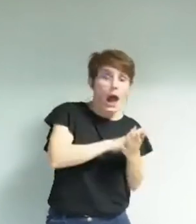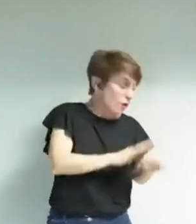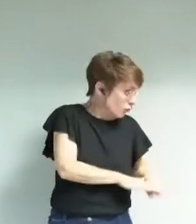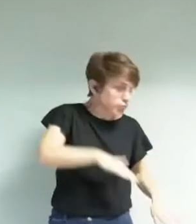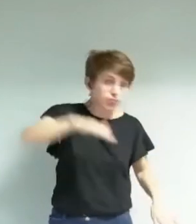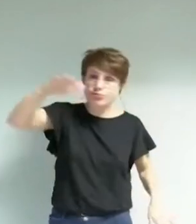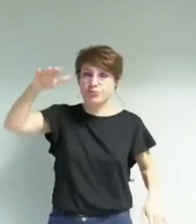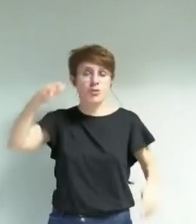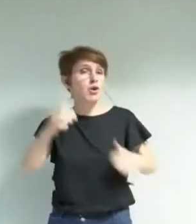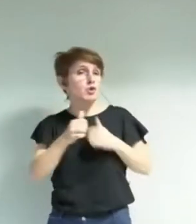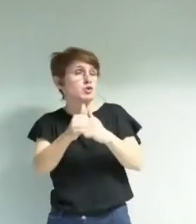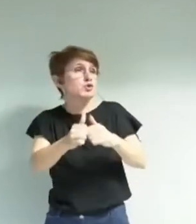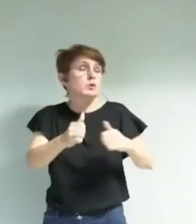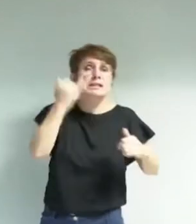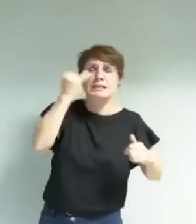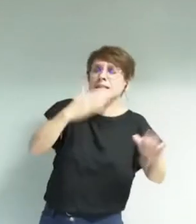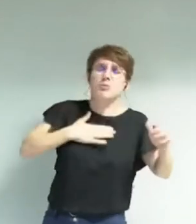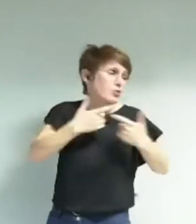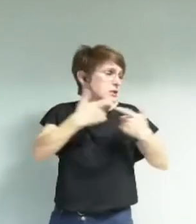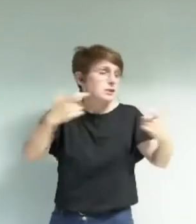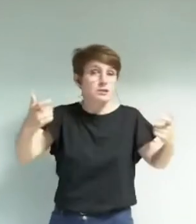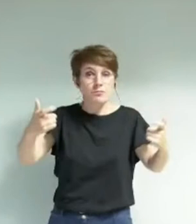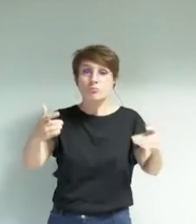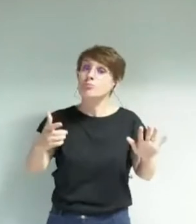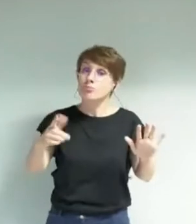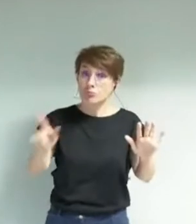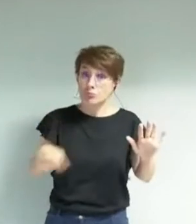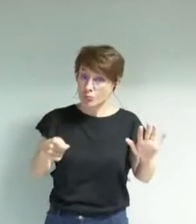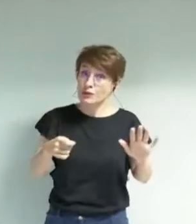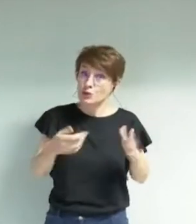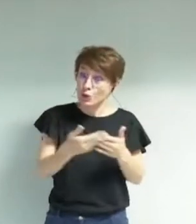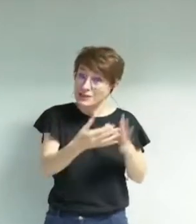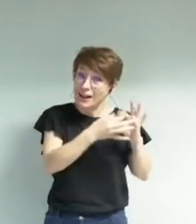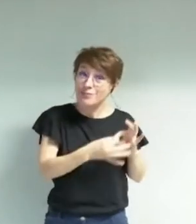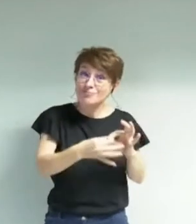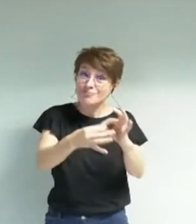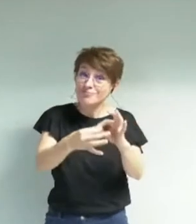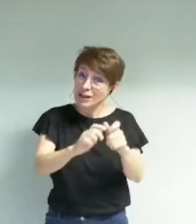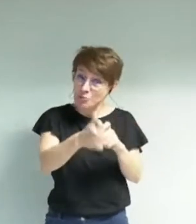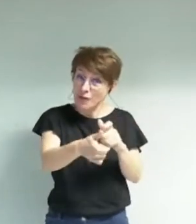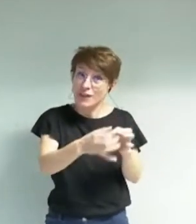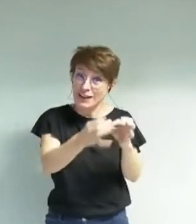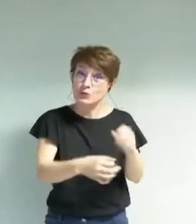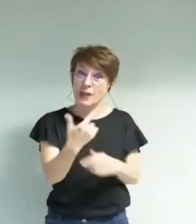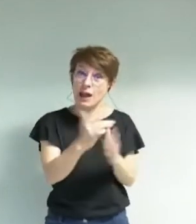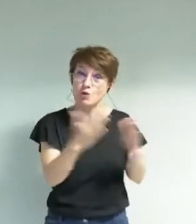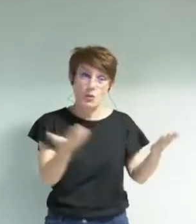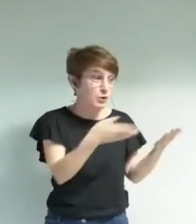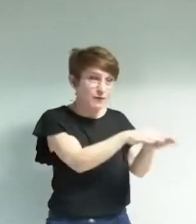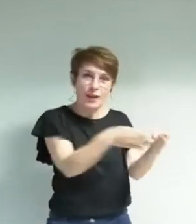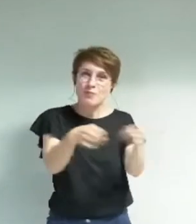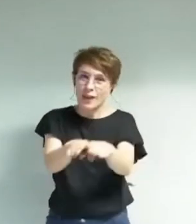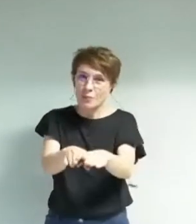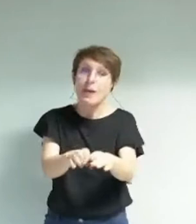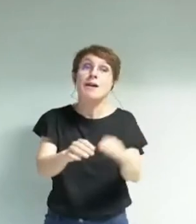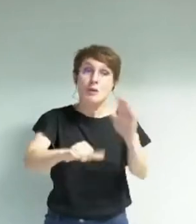nos affinités. C'est bien évidemment en totale cohérence avec le fait que vous ayez fermé deux bibliothèques, en particulier dans des